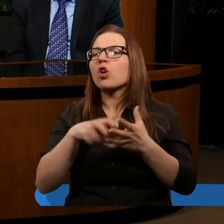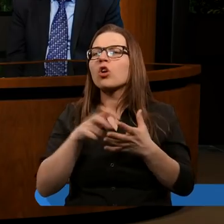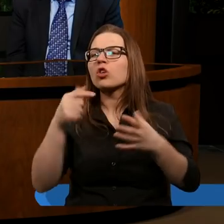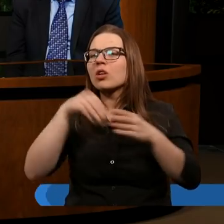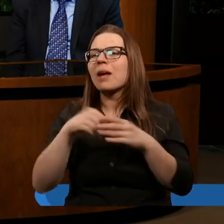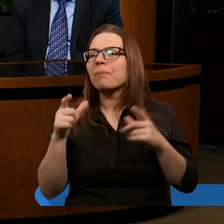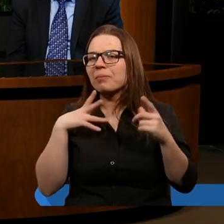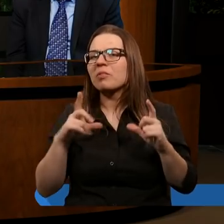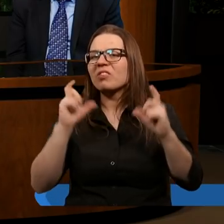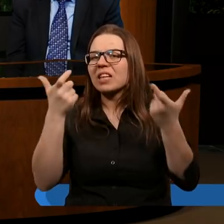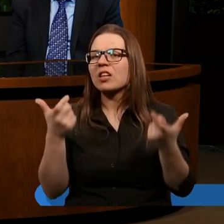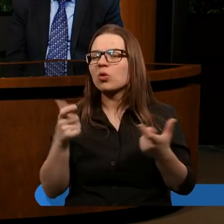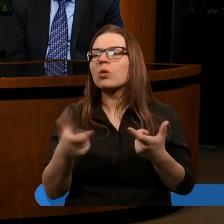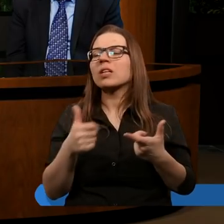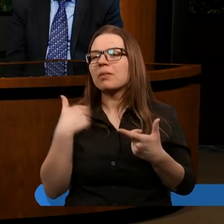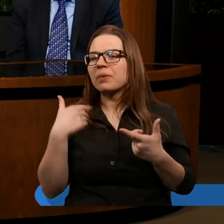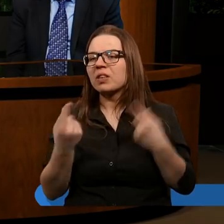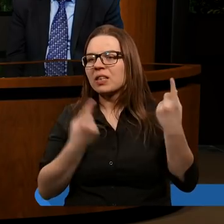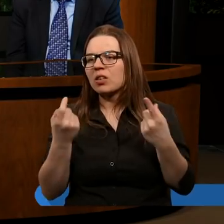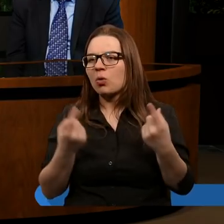to było takie naturalne zaćminie słońca?